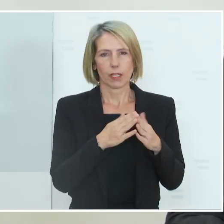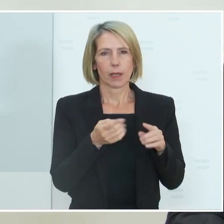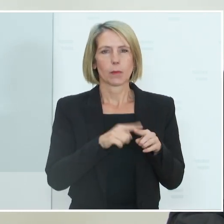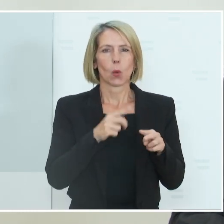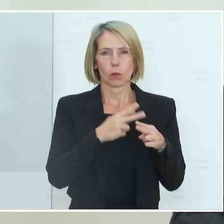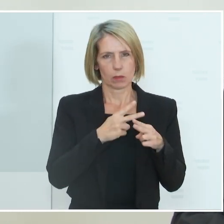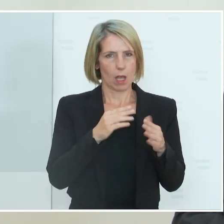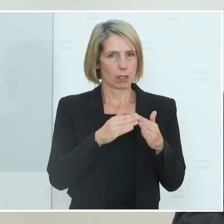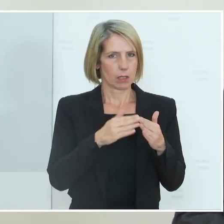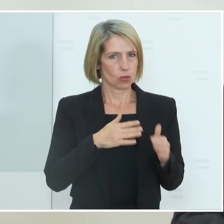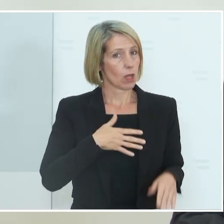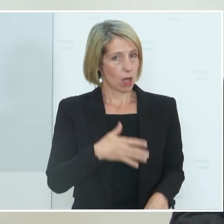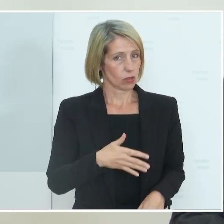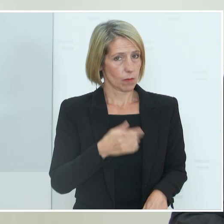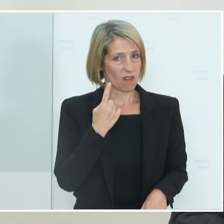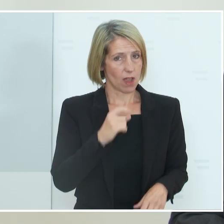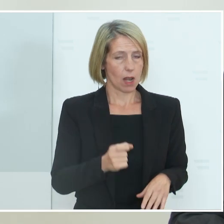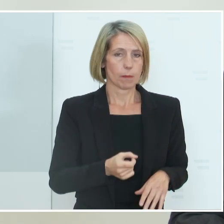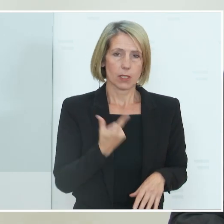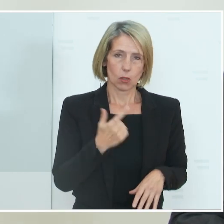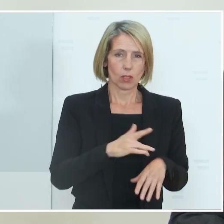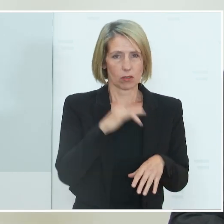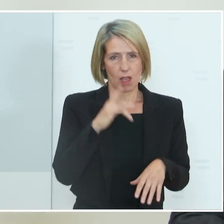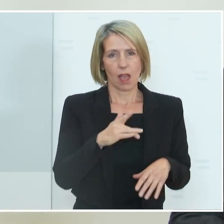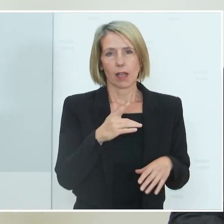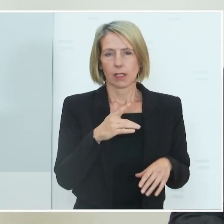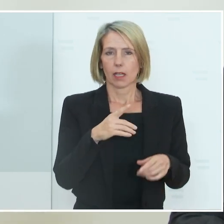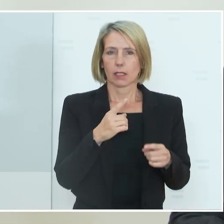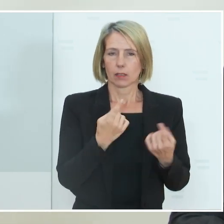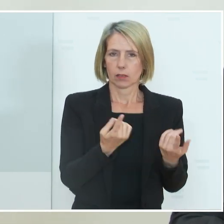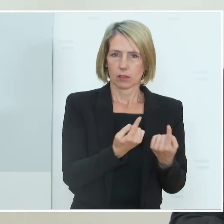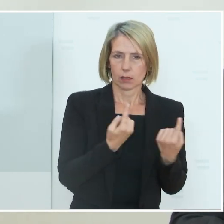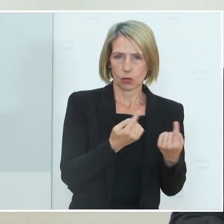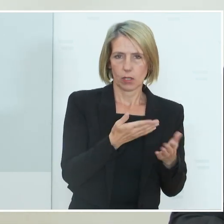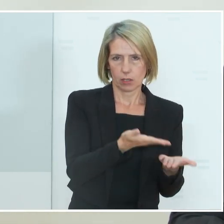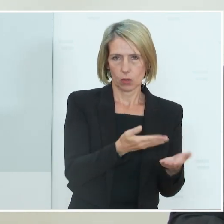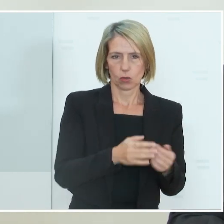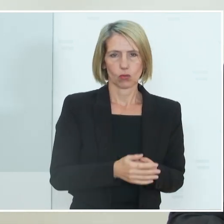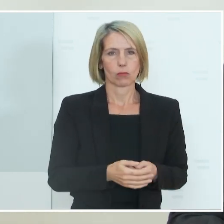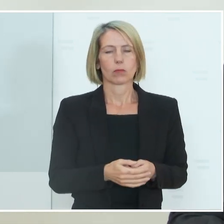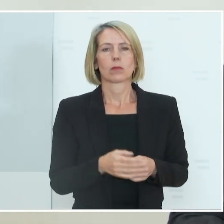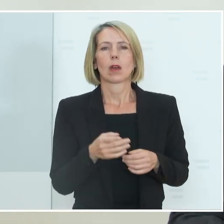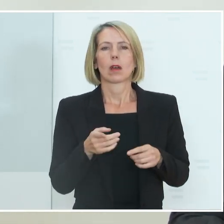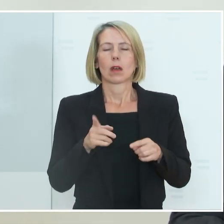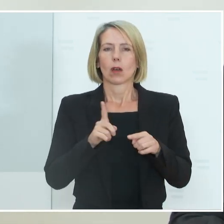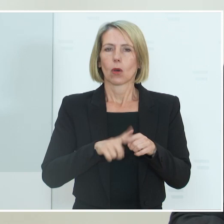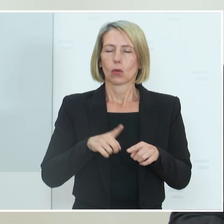weil besonders gefährliche Setting dort 3G plus M&S. Kundinnen